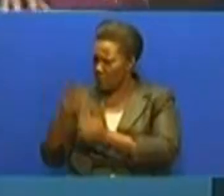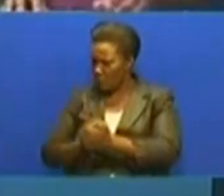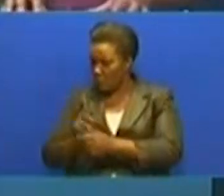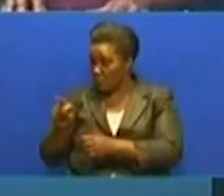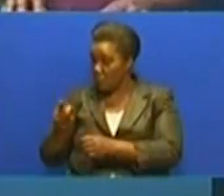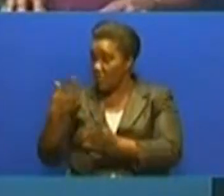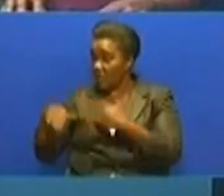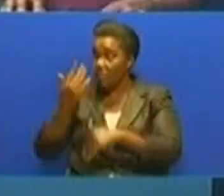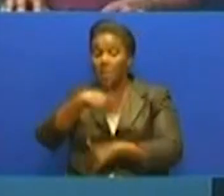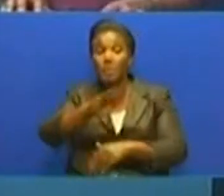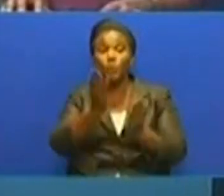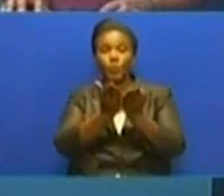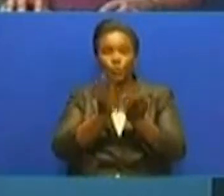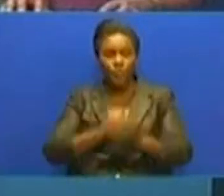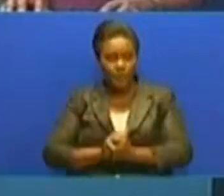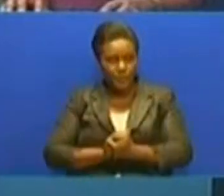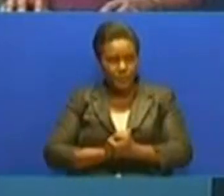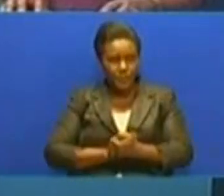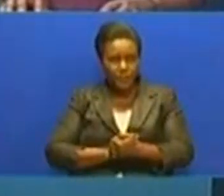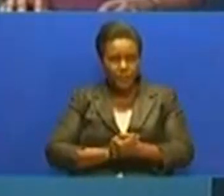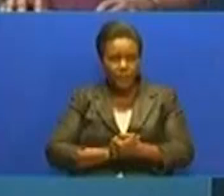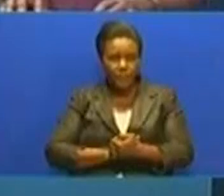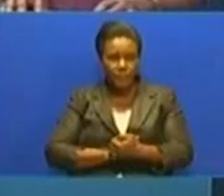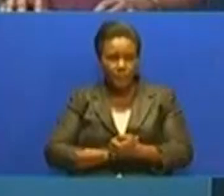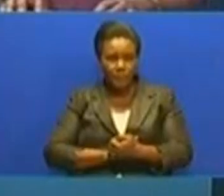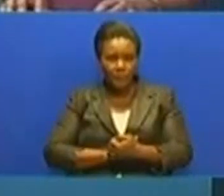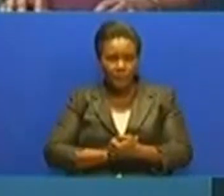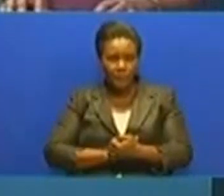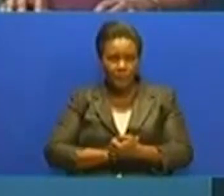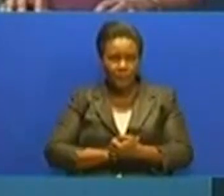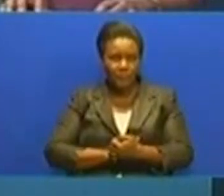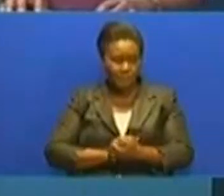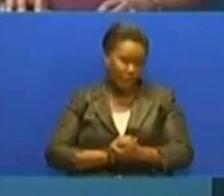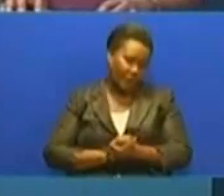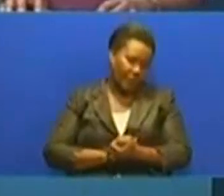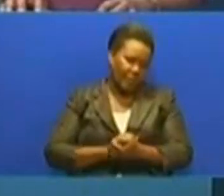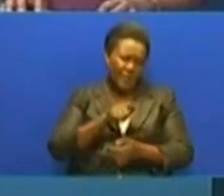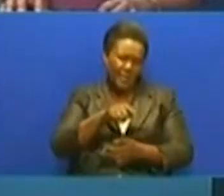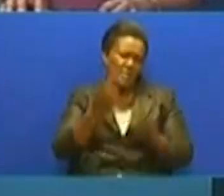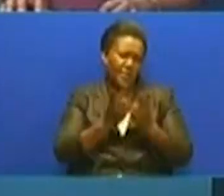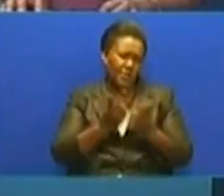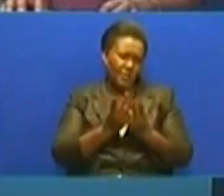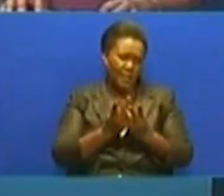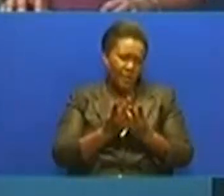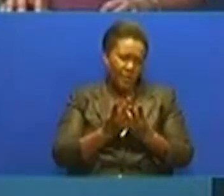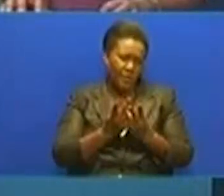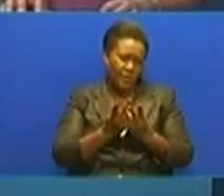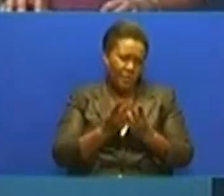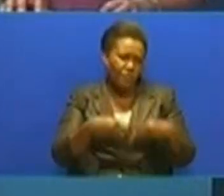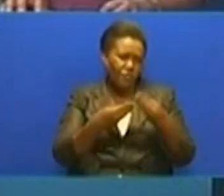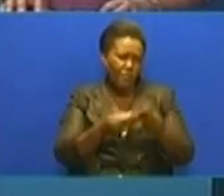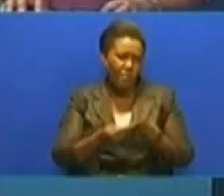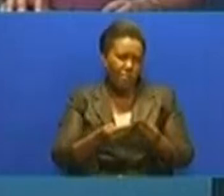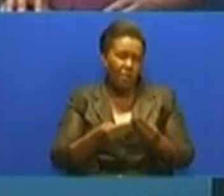Bado mdogo. Atakiwa we shule. Ni sawa na vile tunabiuwa. Nunudiuwa shati kubo kamba utakuwa nalo. Haa,